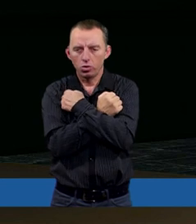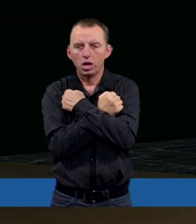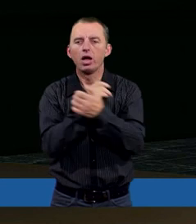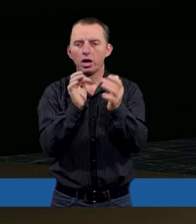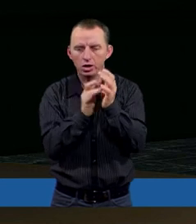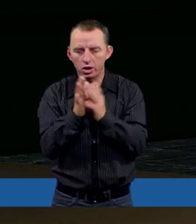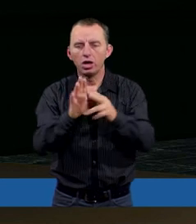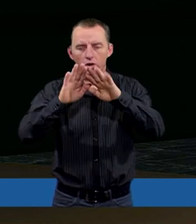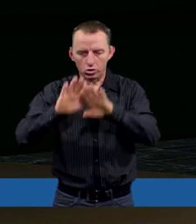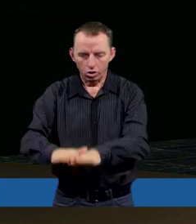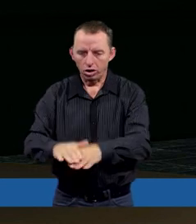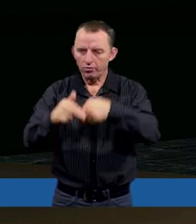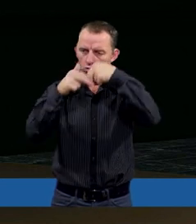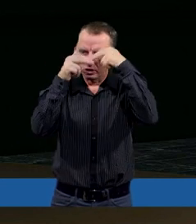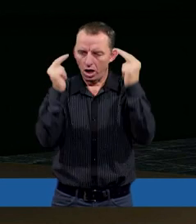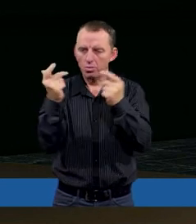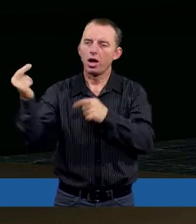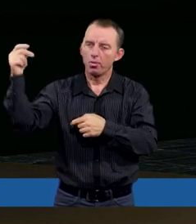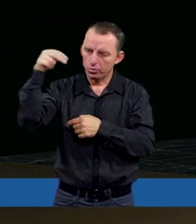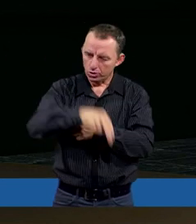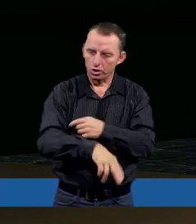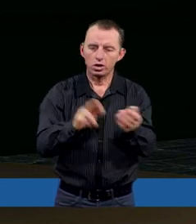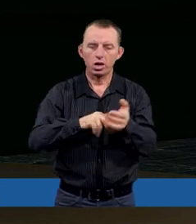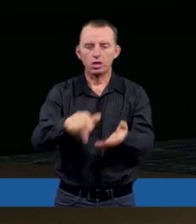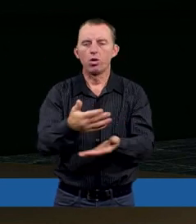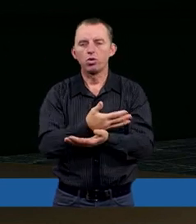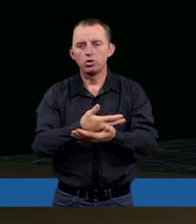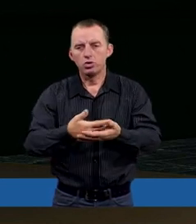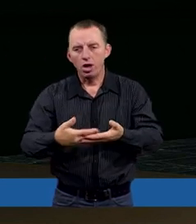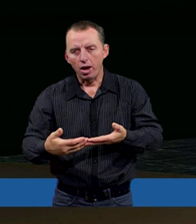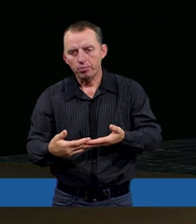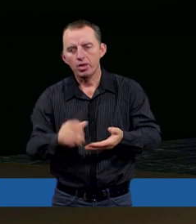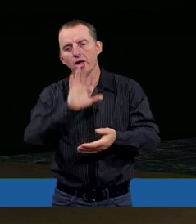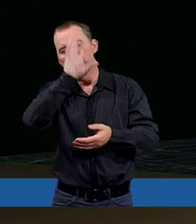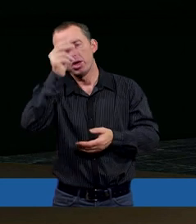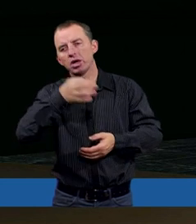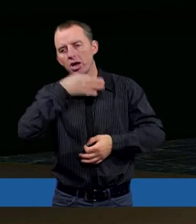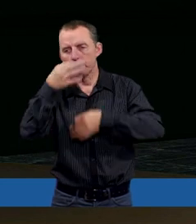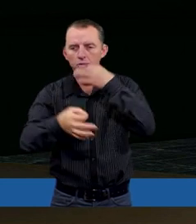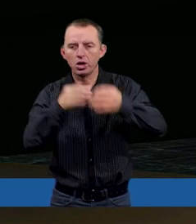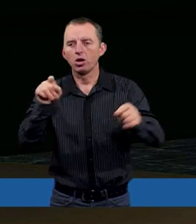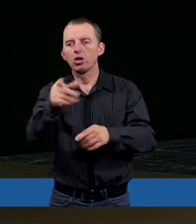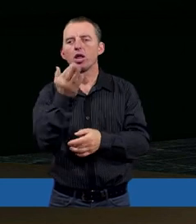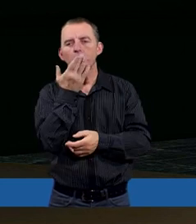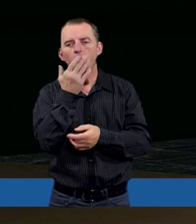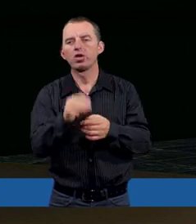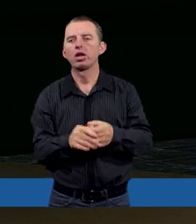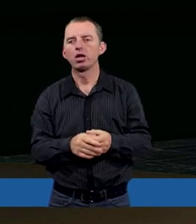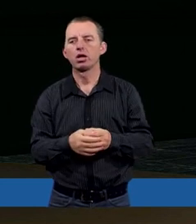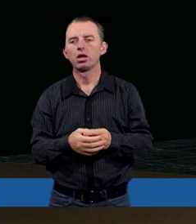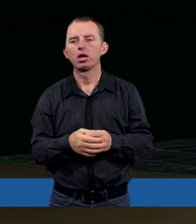Chrystus zostawił niebo, przyszedł na tą ziemię, jak taka piękna pieś też o tym mówi,